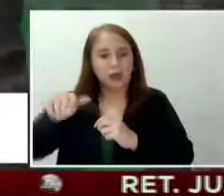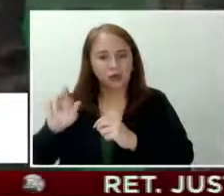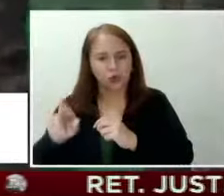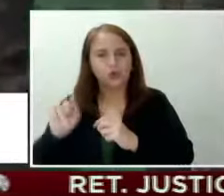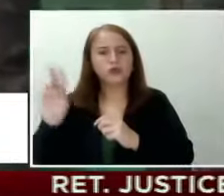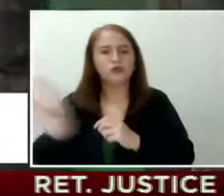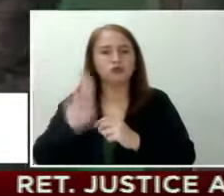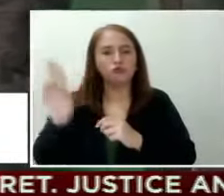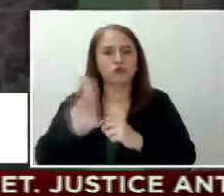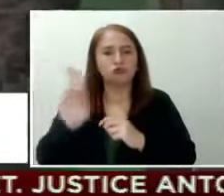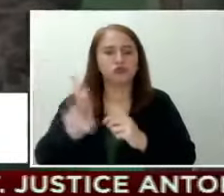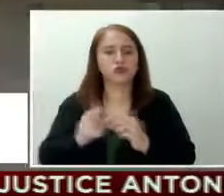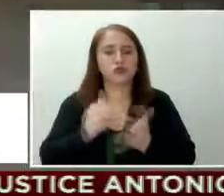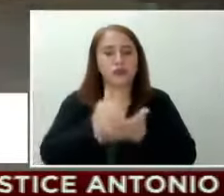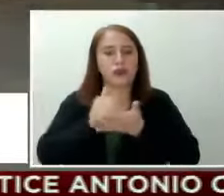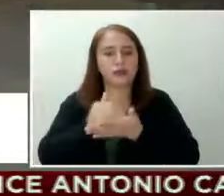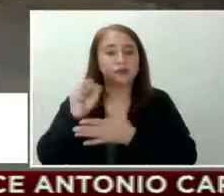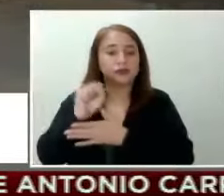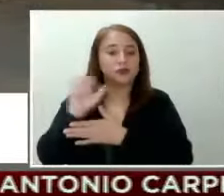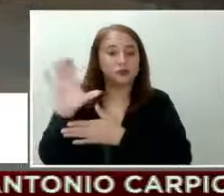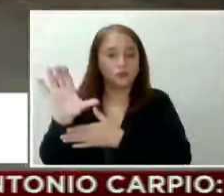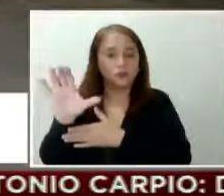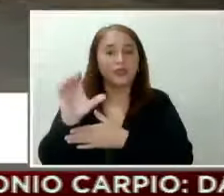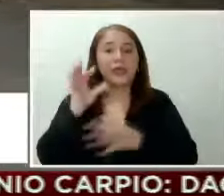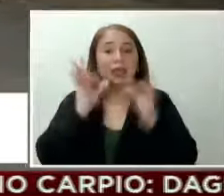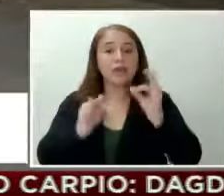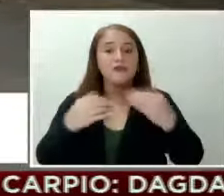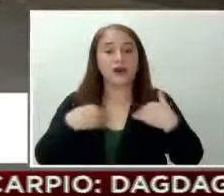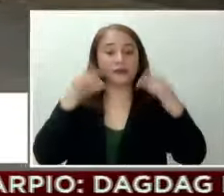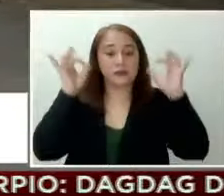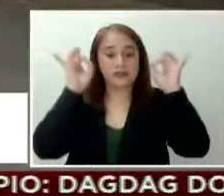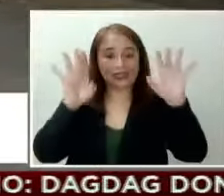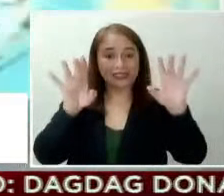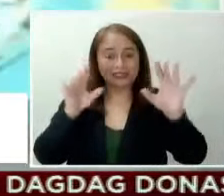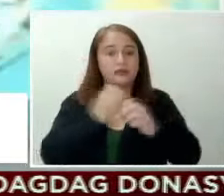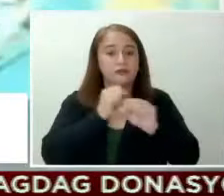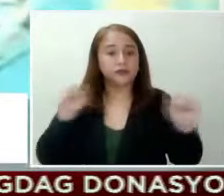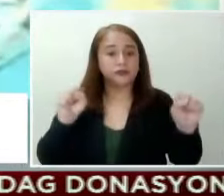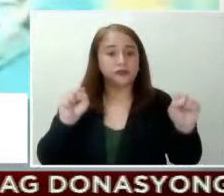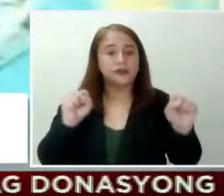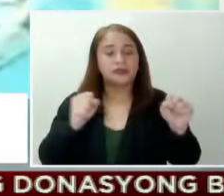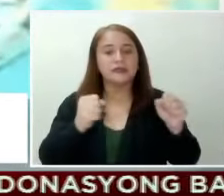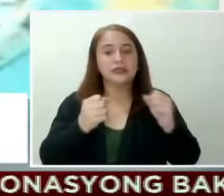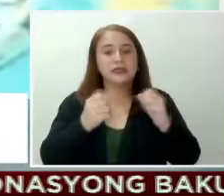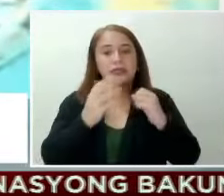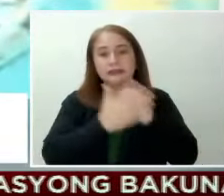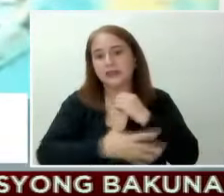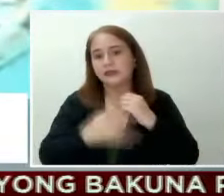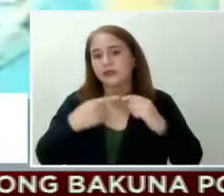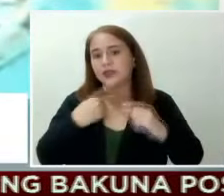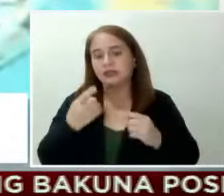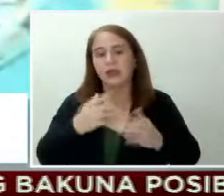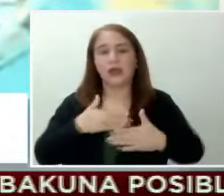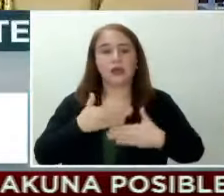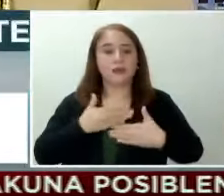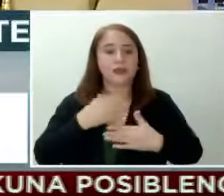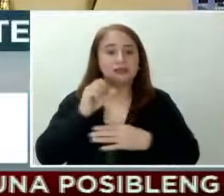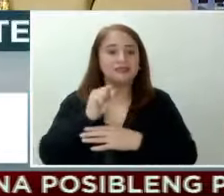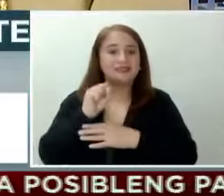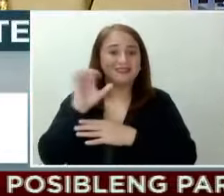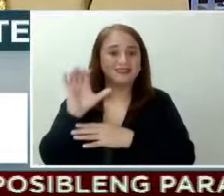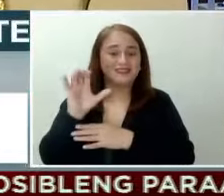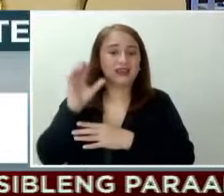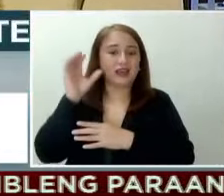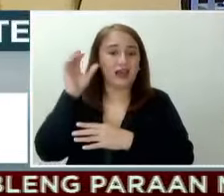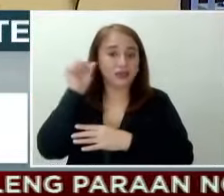humingi ng saklolo sa Korte Suprema kapag may banta sa buhal, kalayaan at siguridad. Ikinatwa ni retired Supreme Court Senior Associate Justice